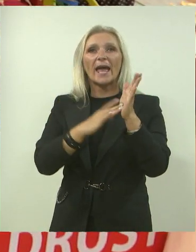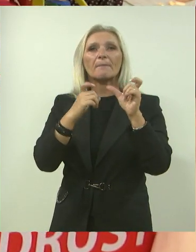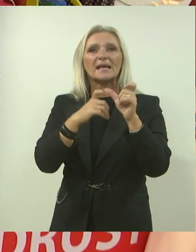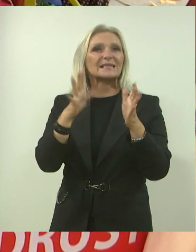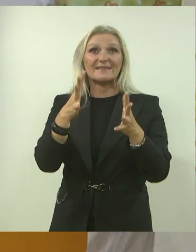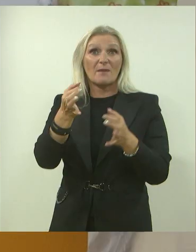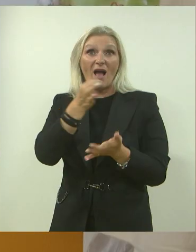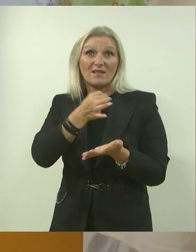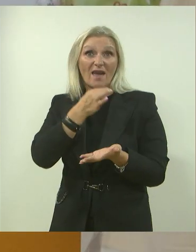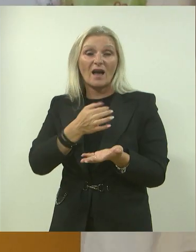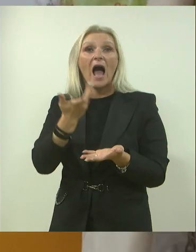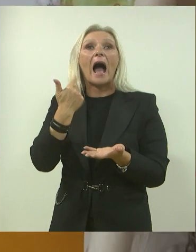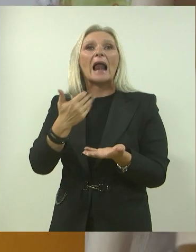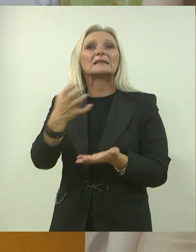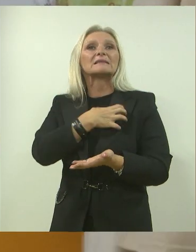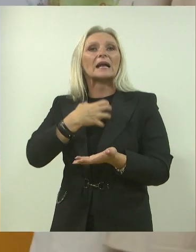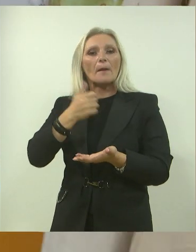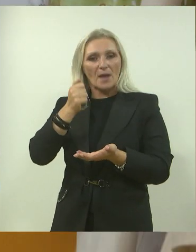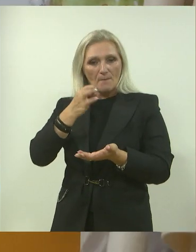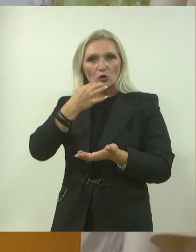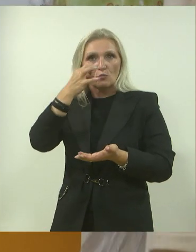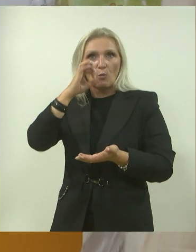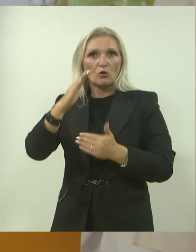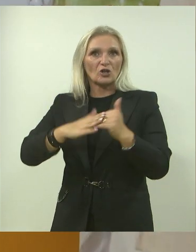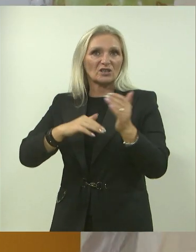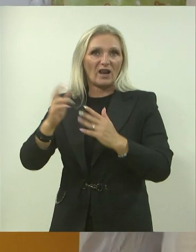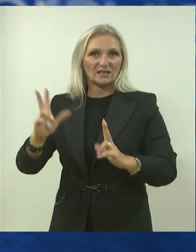znatno može podići kvaliteta života oboljelih.